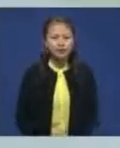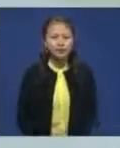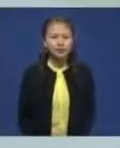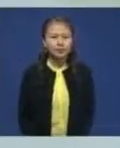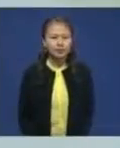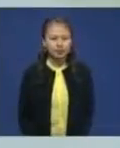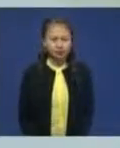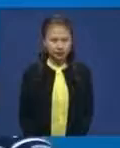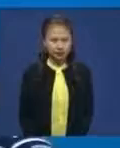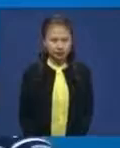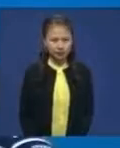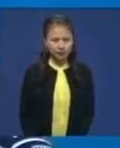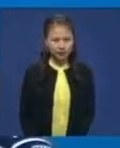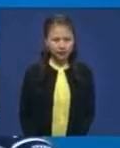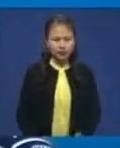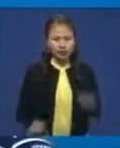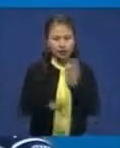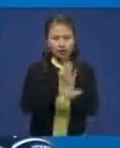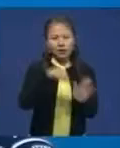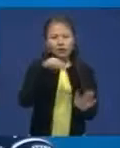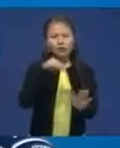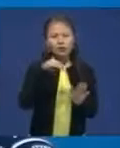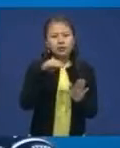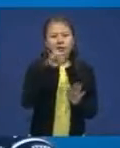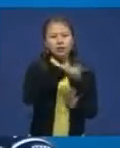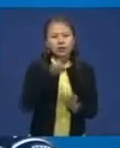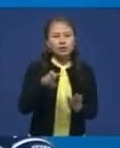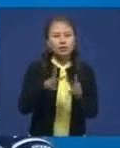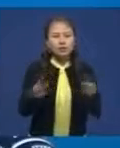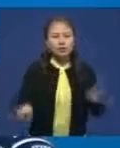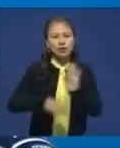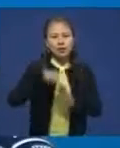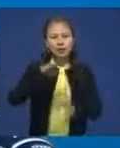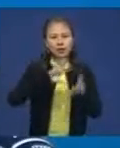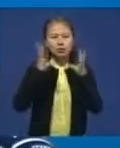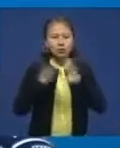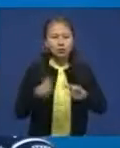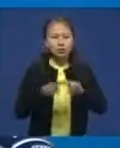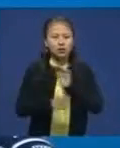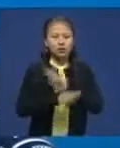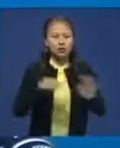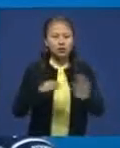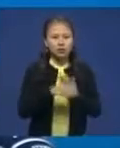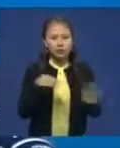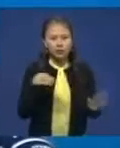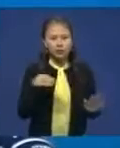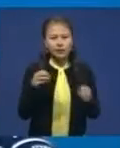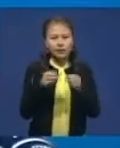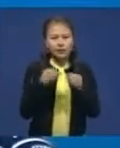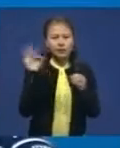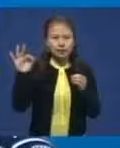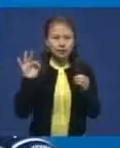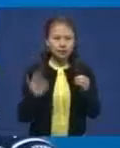Сенат депутаттығына кандидат тиісті облыстағы мәслихат депутаттарының 10 пайызының